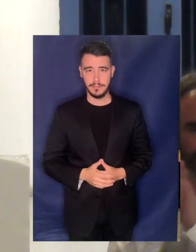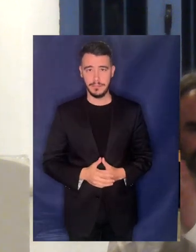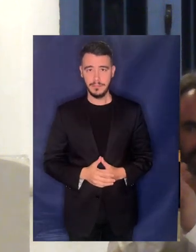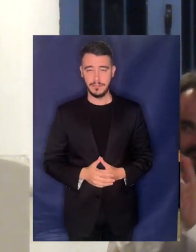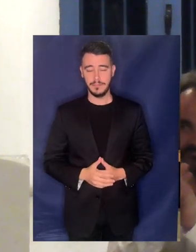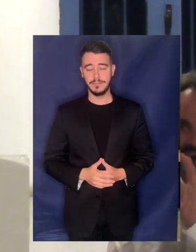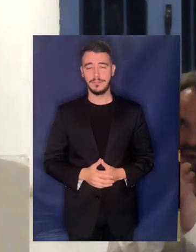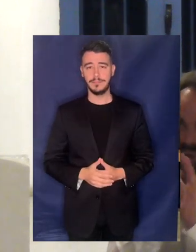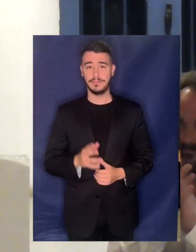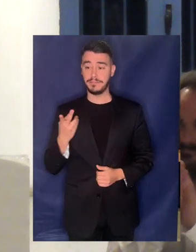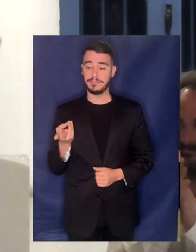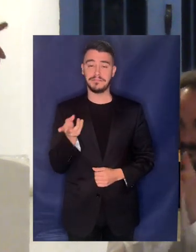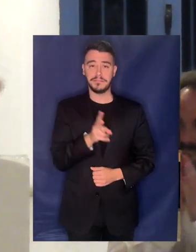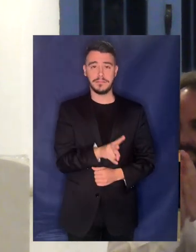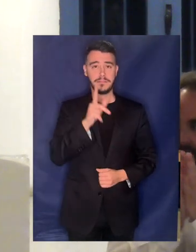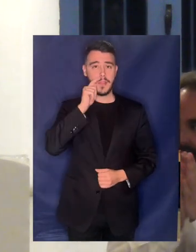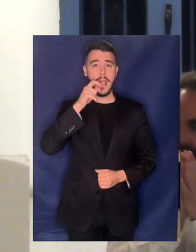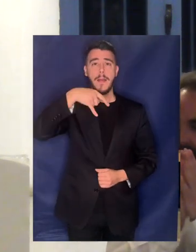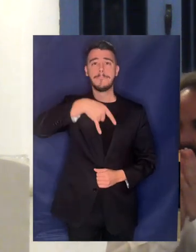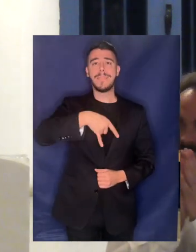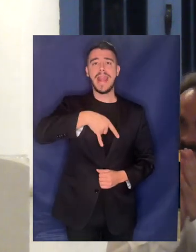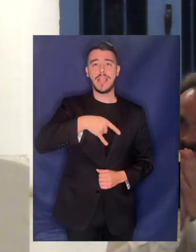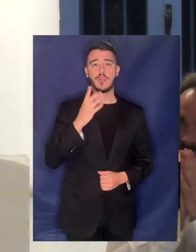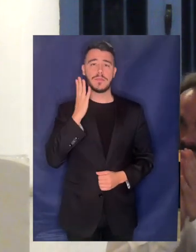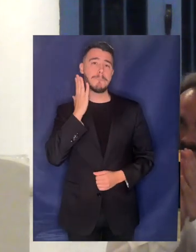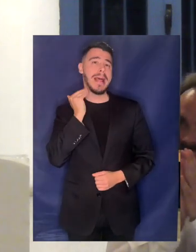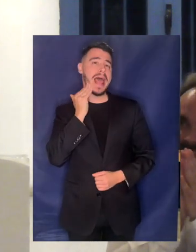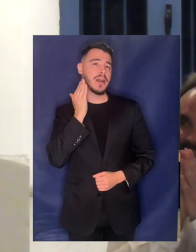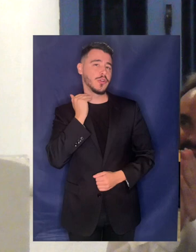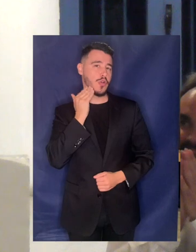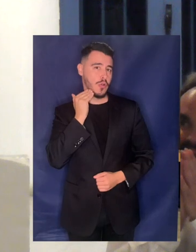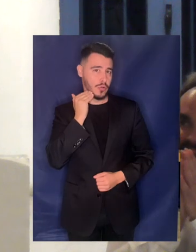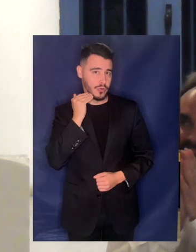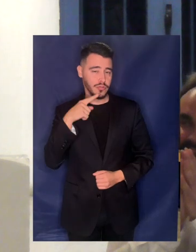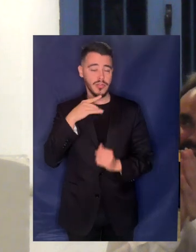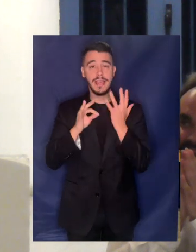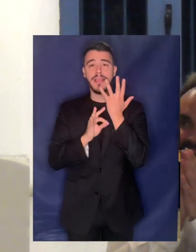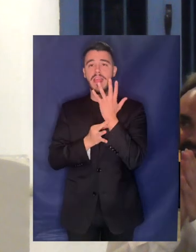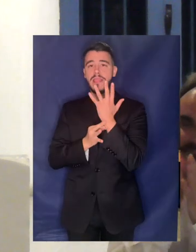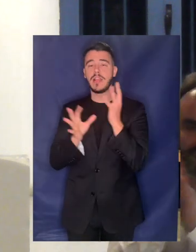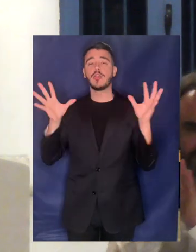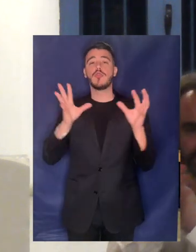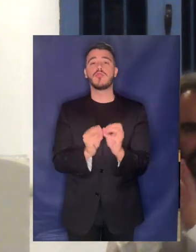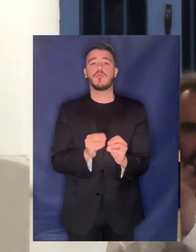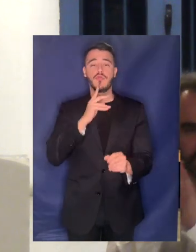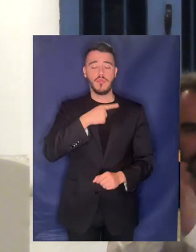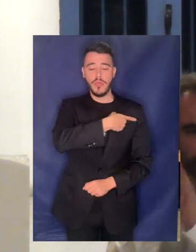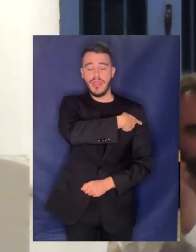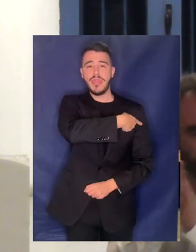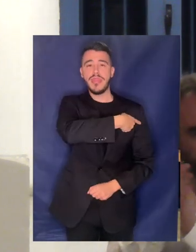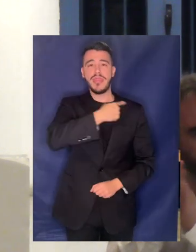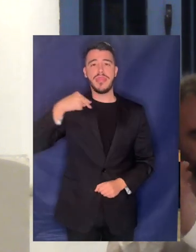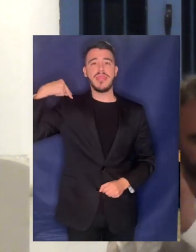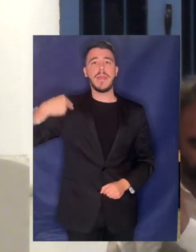Ο Παναγιώτης ο Μελαχρινός είναι διδάκτορ δημόσιας διοίκησης και οικονομολόγος